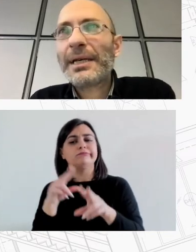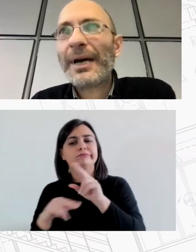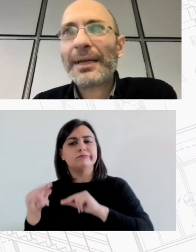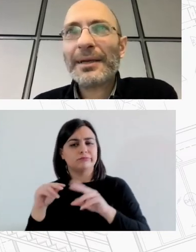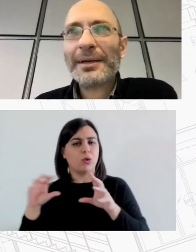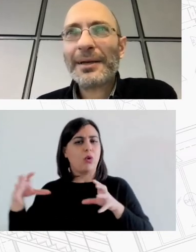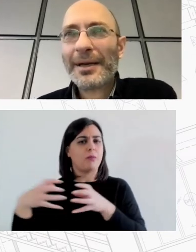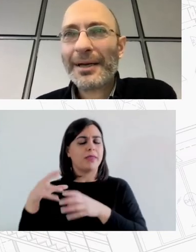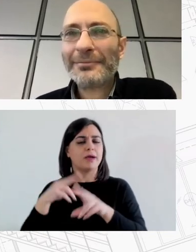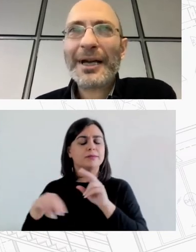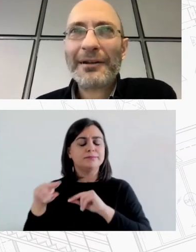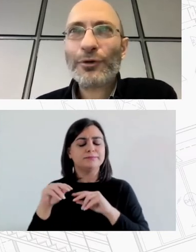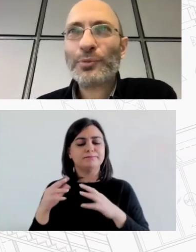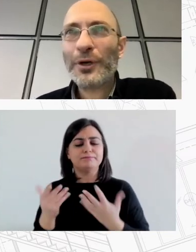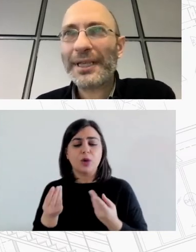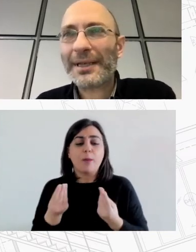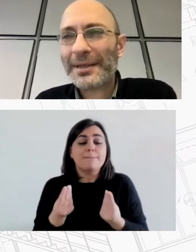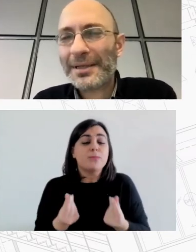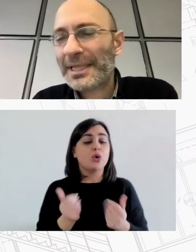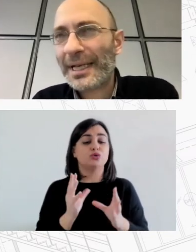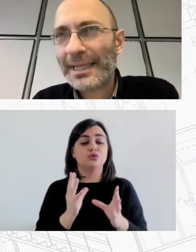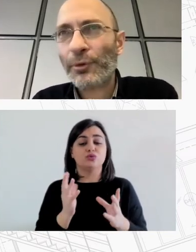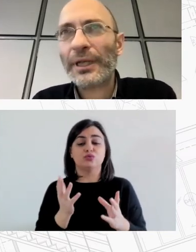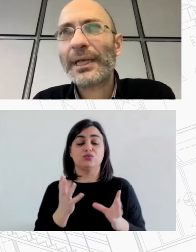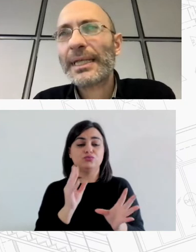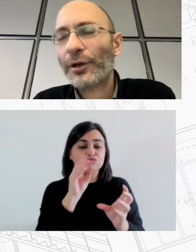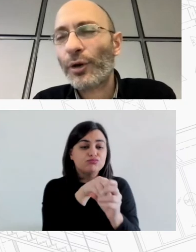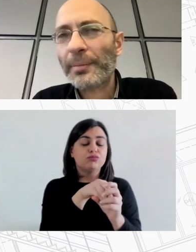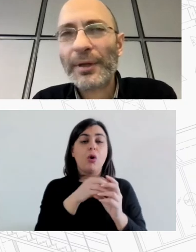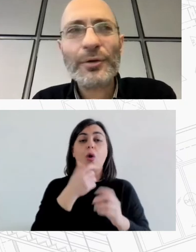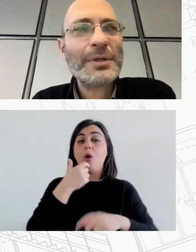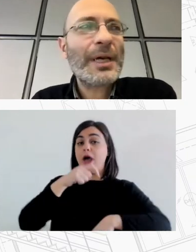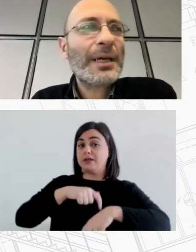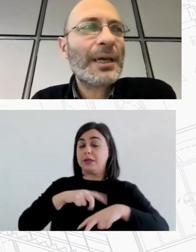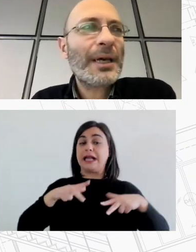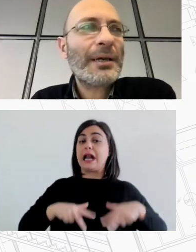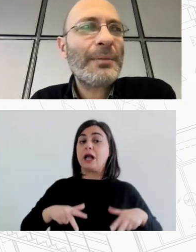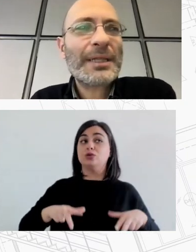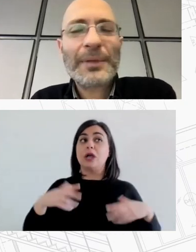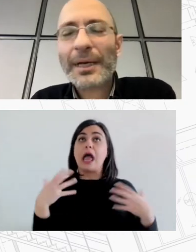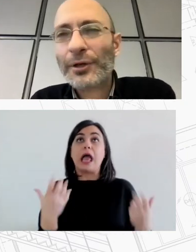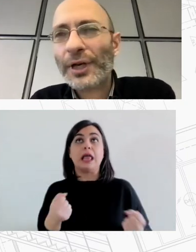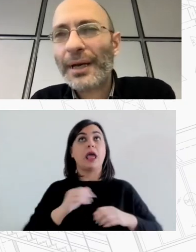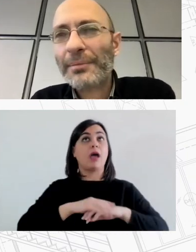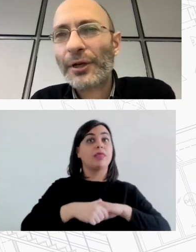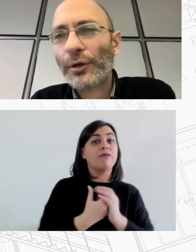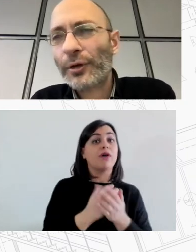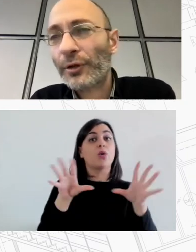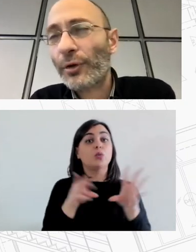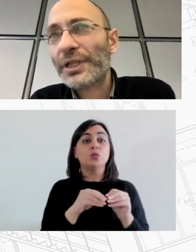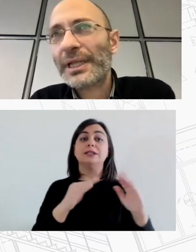υπάρχει ακριβώς στεγαστική πολιτική σε εθνικό επίπεδο και είμαστε μια κοινωνία